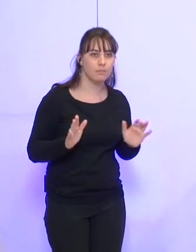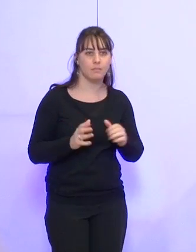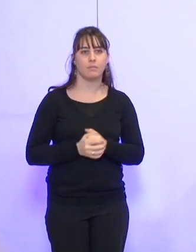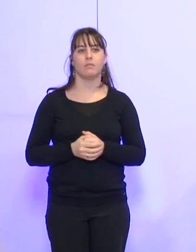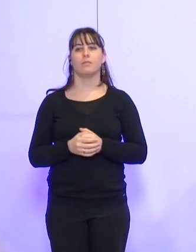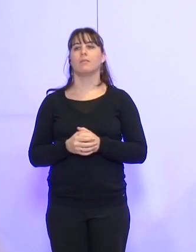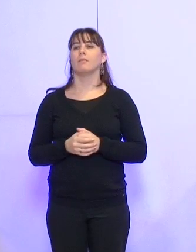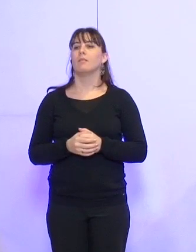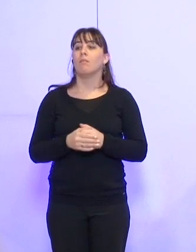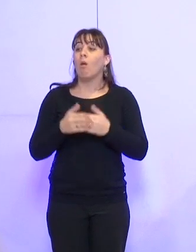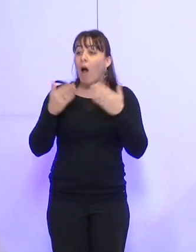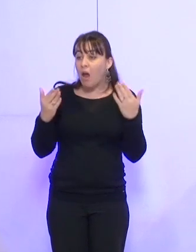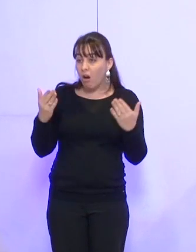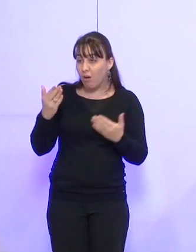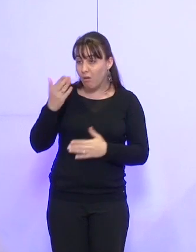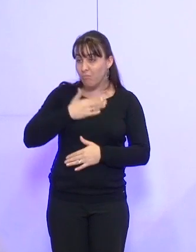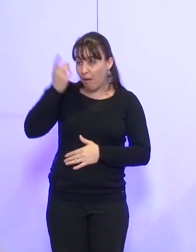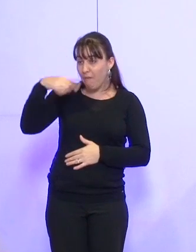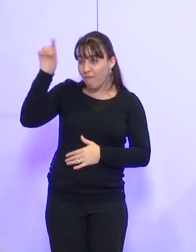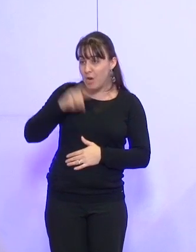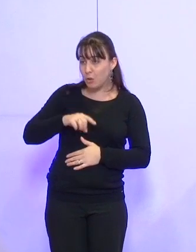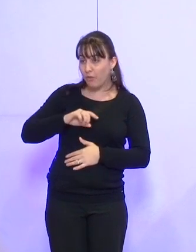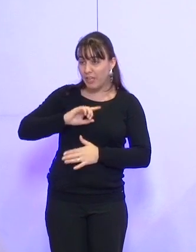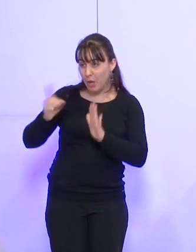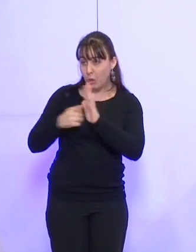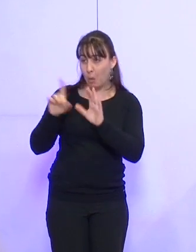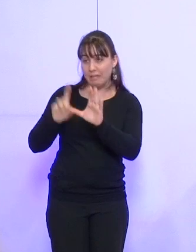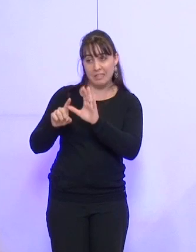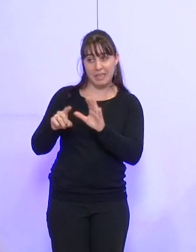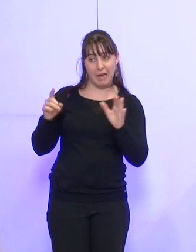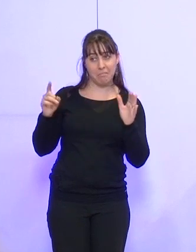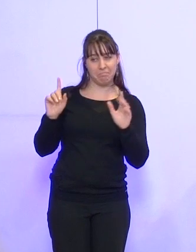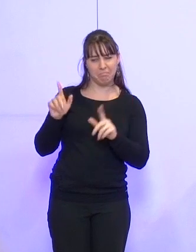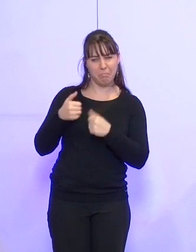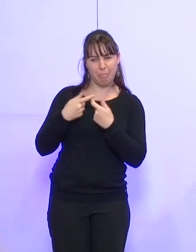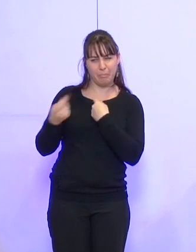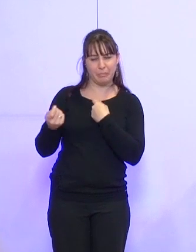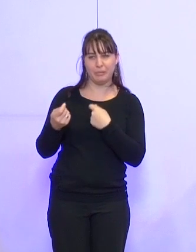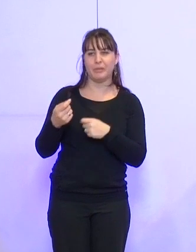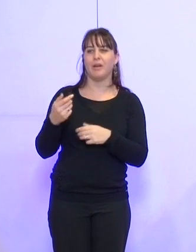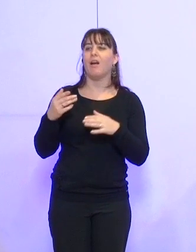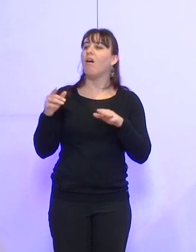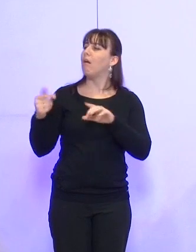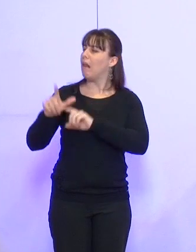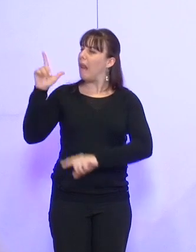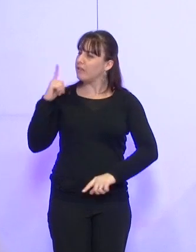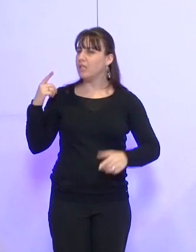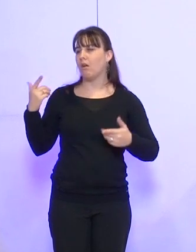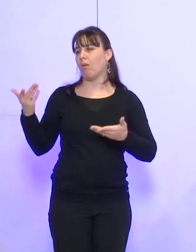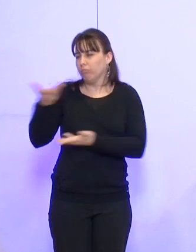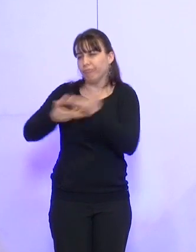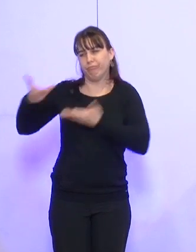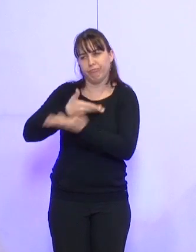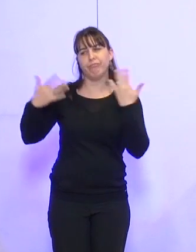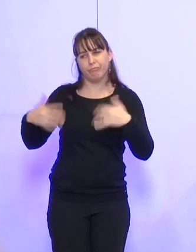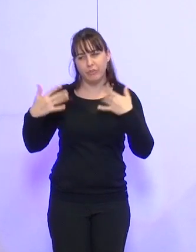Alors ce n'est pas vraiment ma conception à la fois du droit syndical. Je crois que nous nous sommes exprimés assez fortement sur les événements de lundi dernier. Tout à